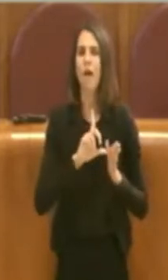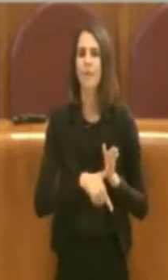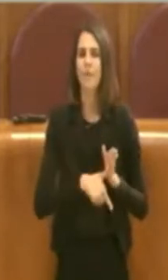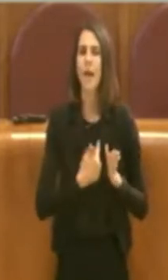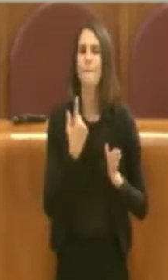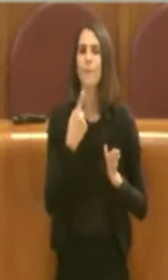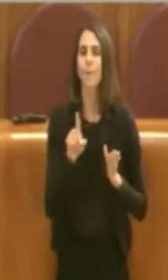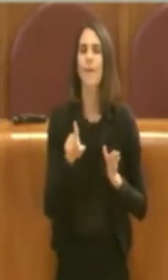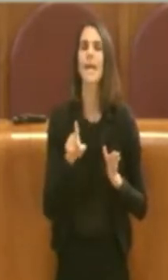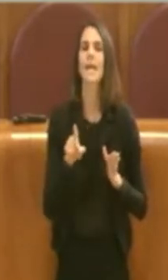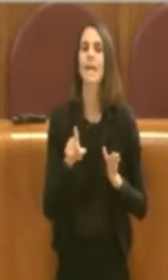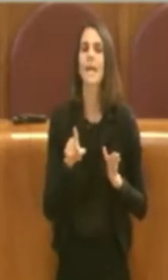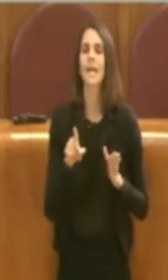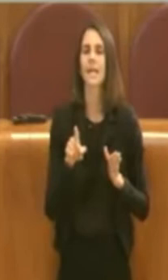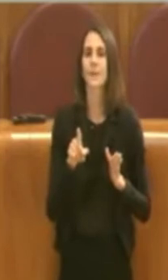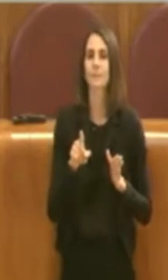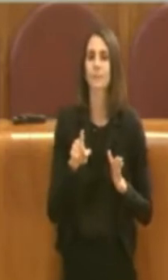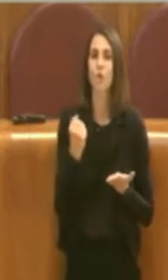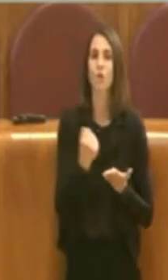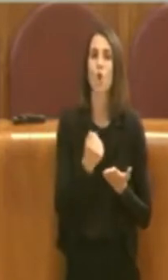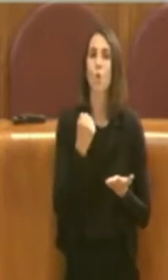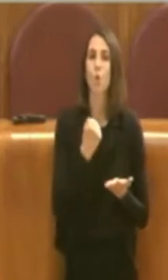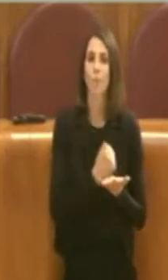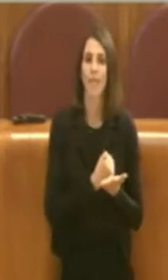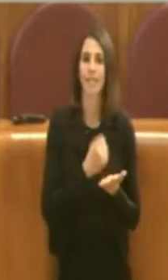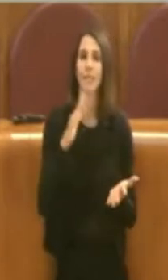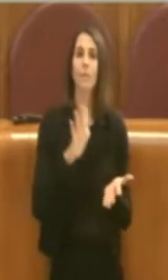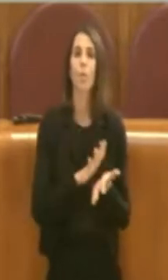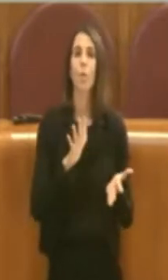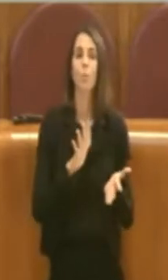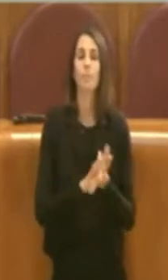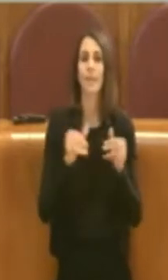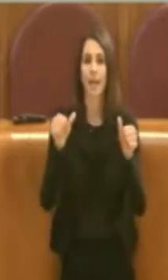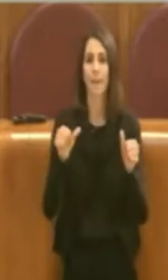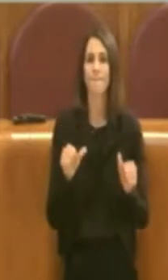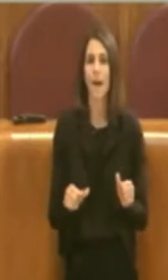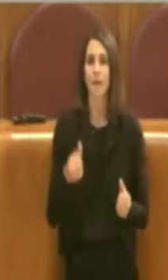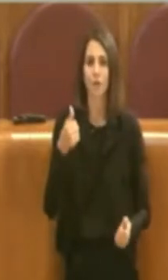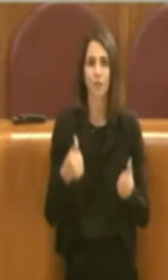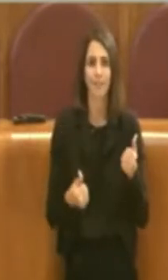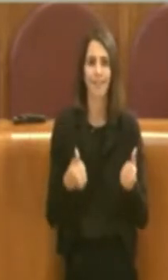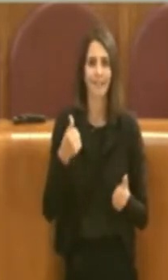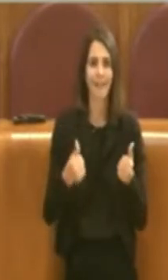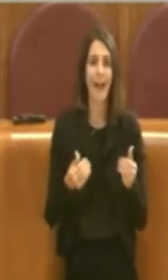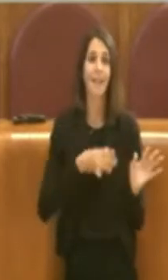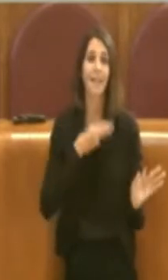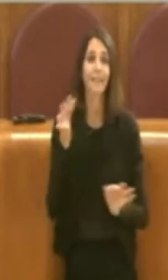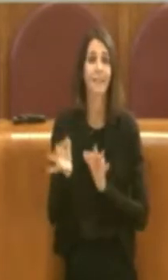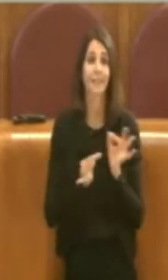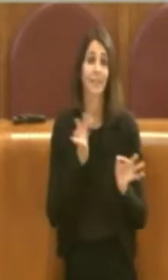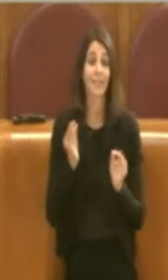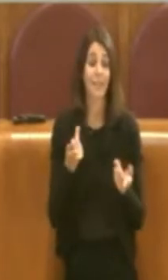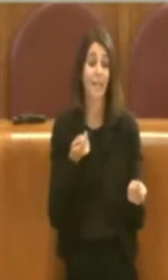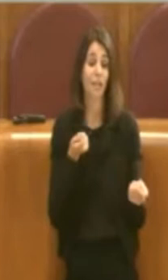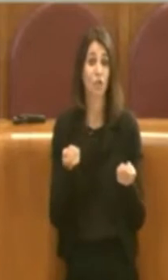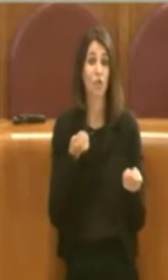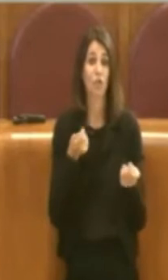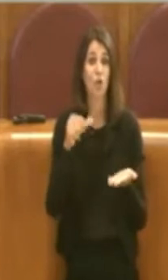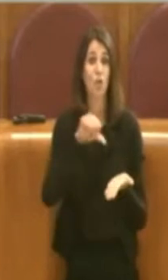necessari a pubblicare il bando di gara e appunto assegnare la gestione dell'impianto